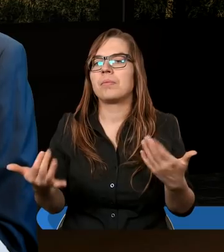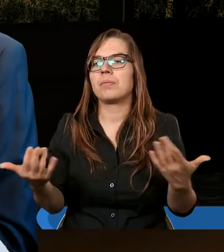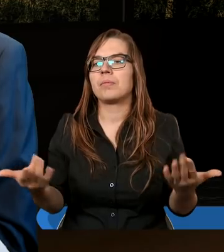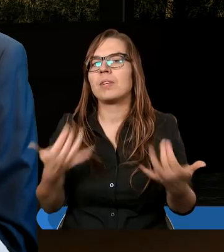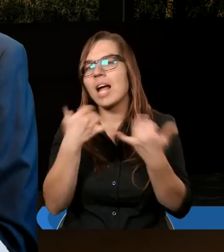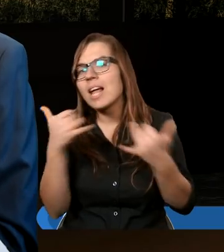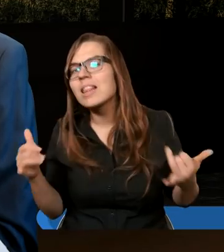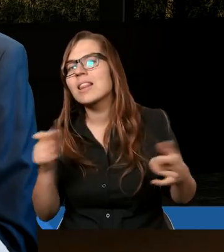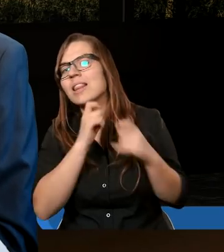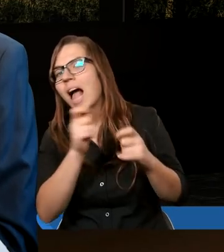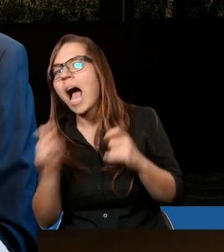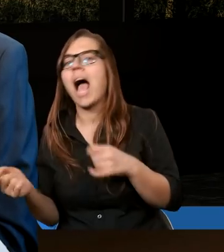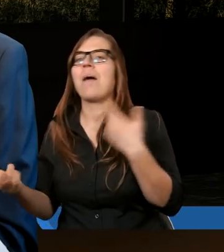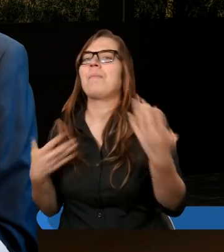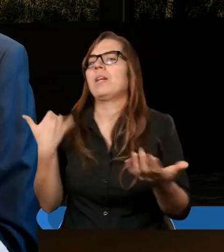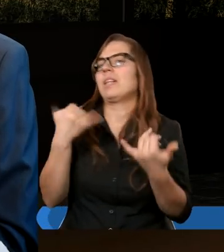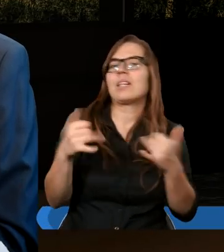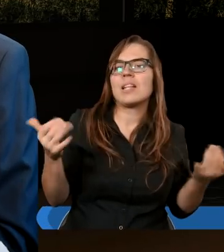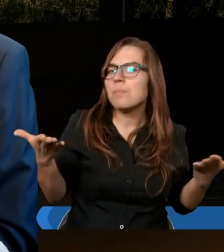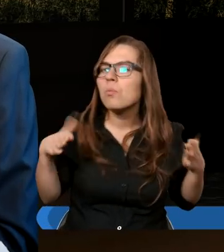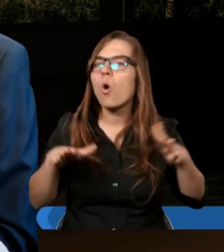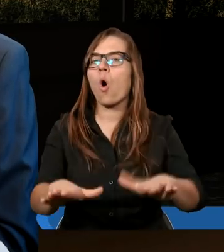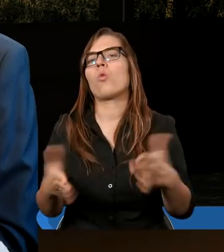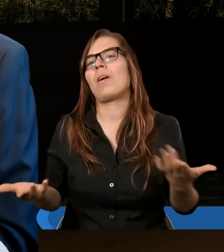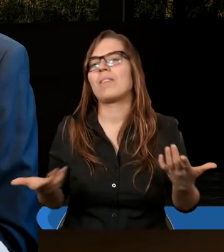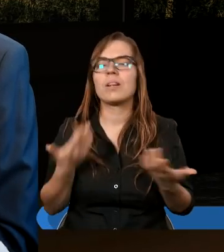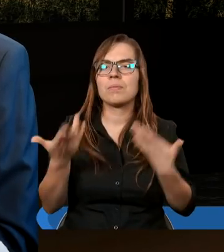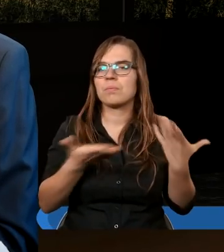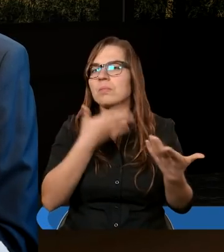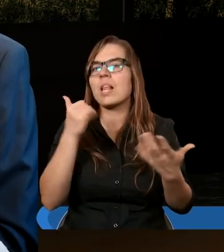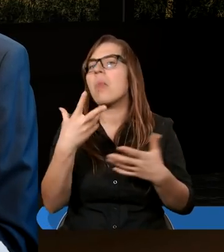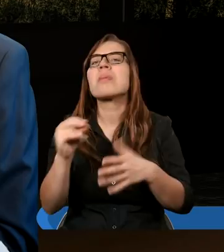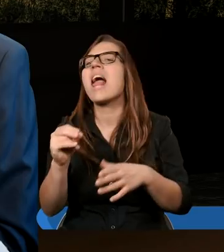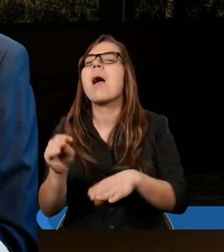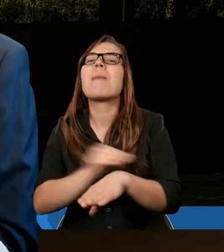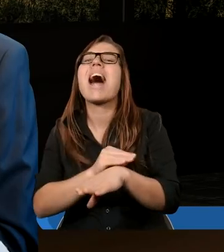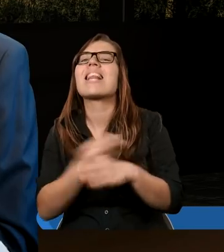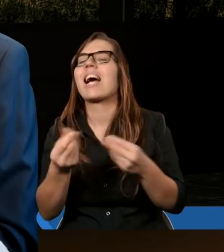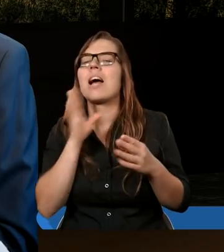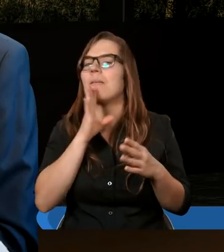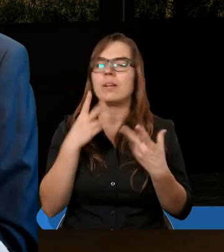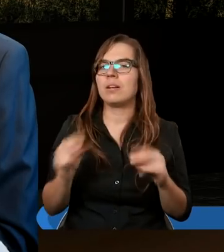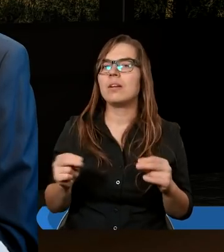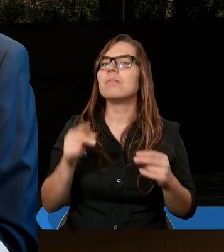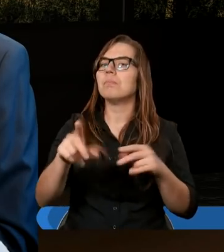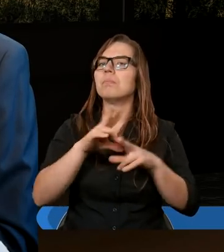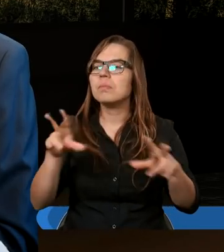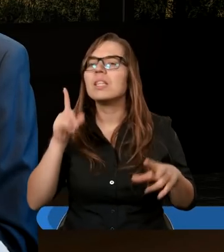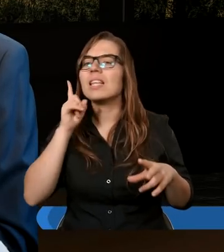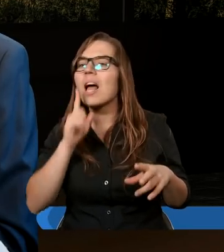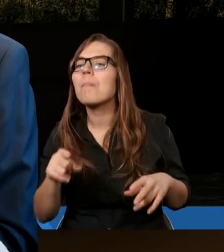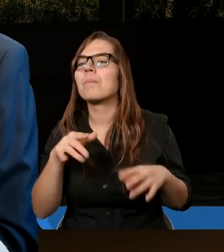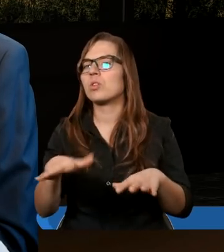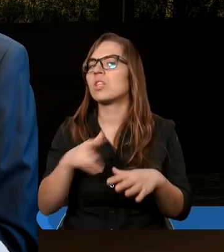innymi darami, innymi błogosławieństwami niematerialnymi, czego naprawdę